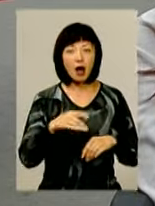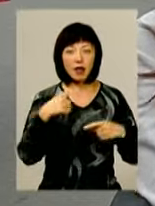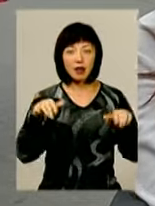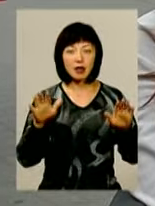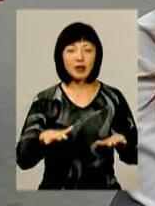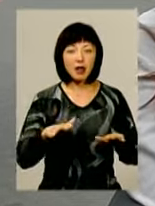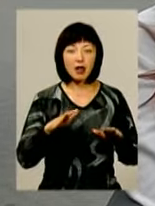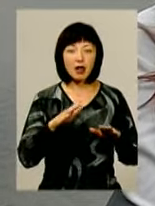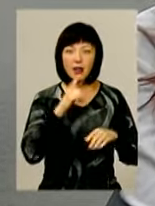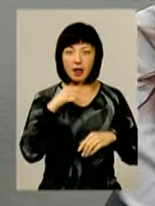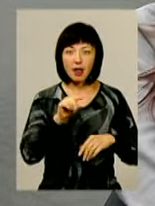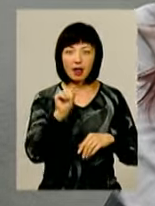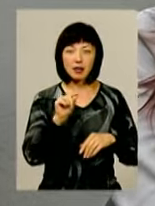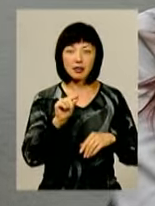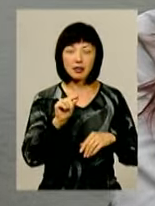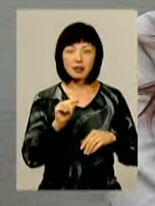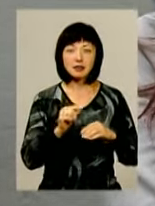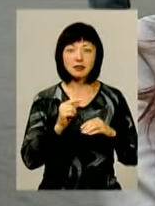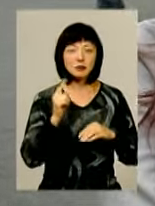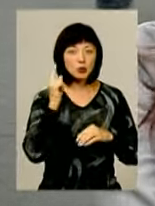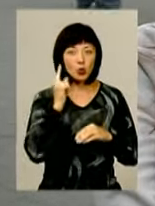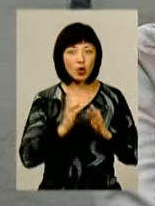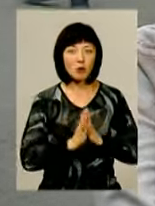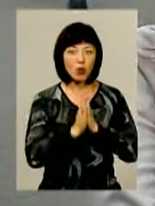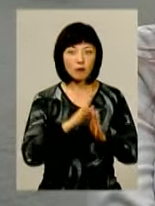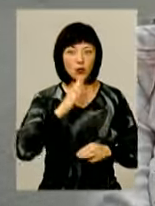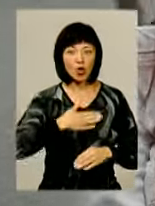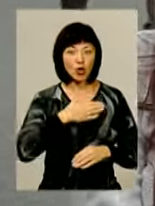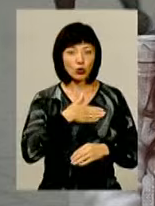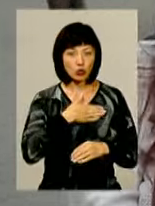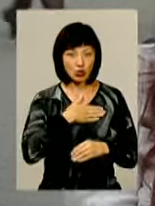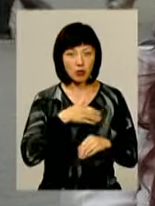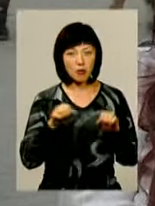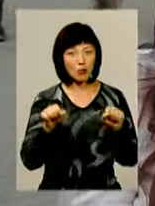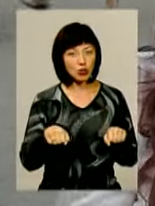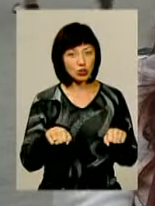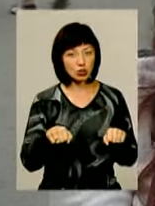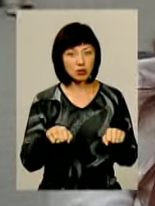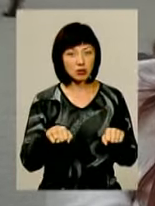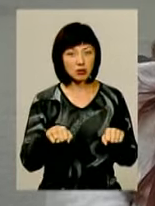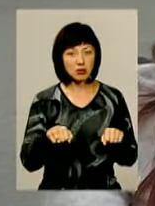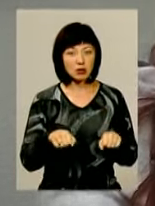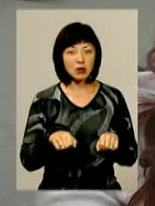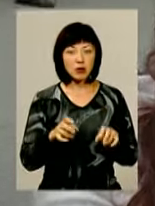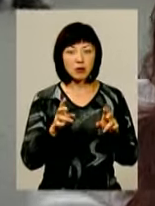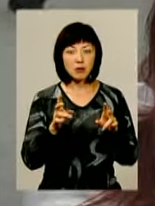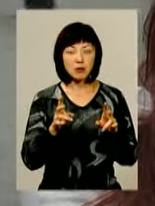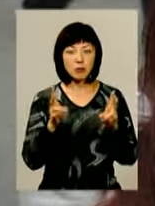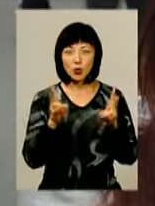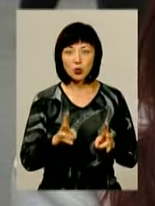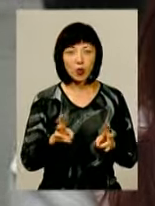молитву з моєї душі, може кидають в лице суховії, може бідуночі колують стежки.